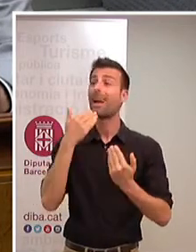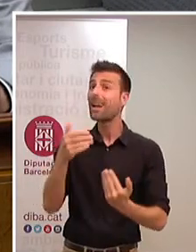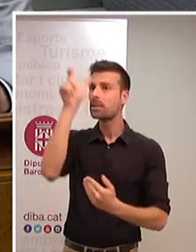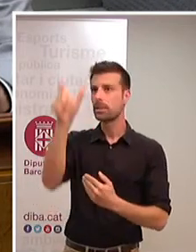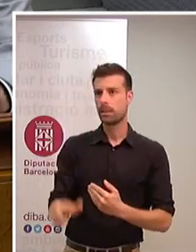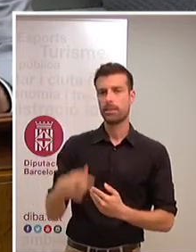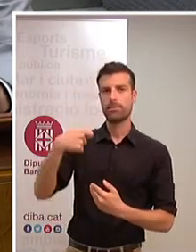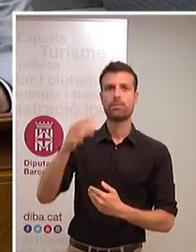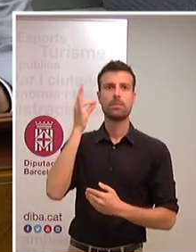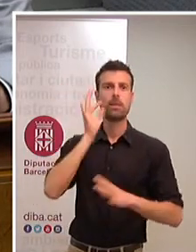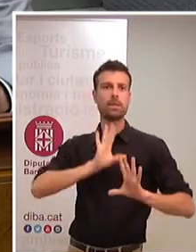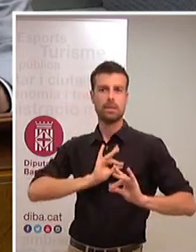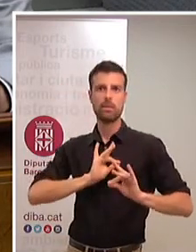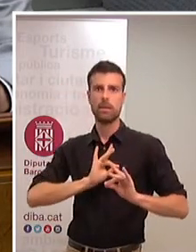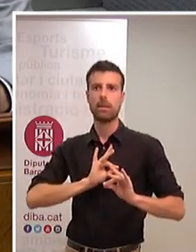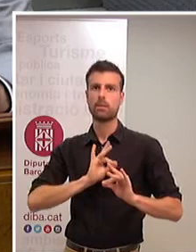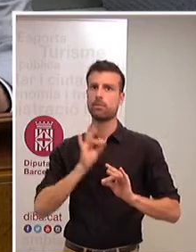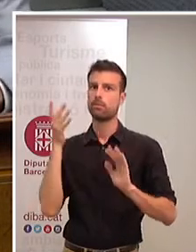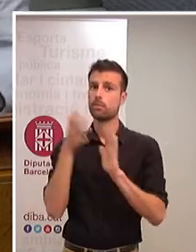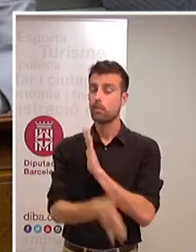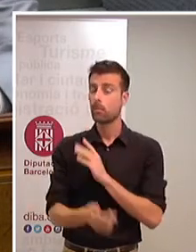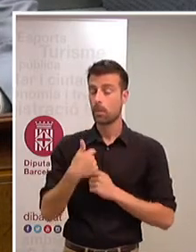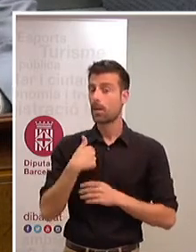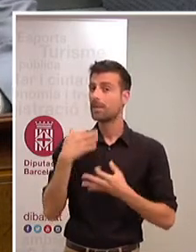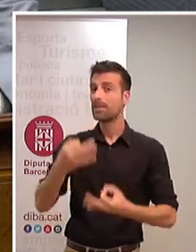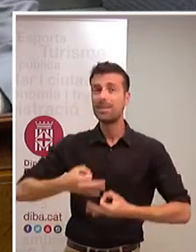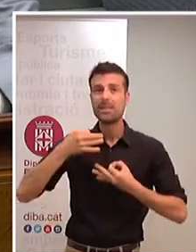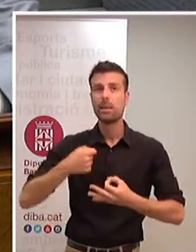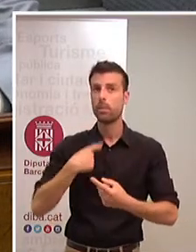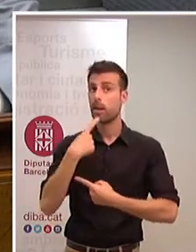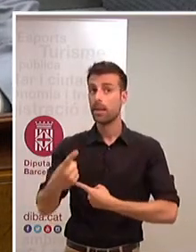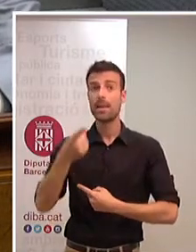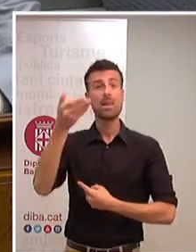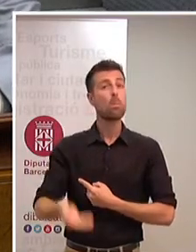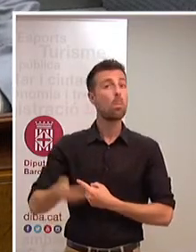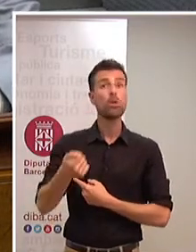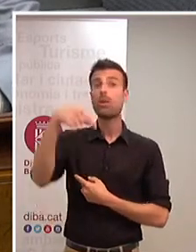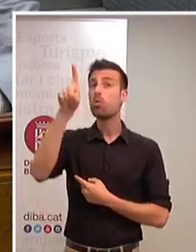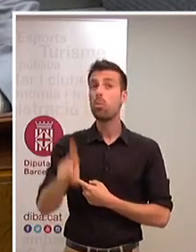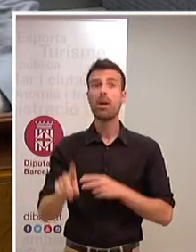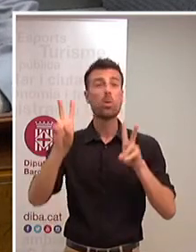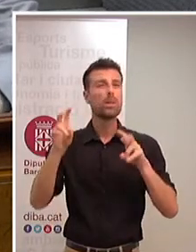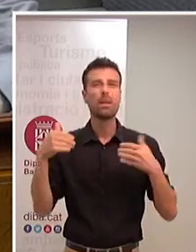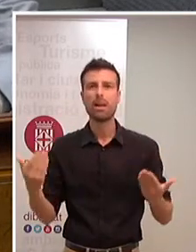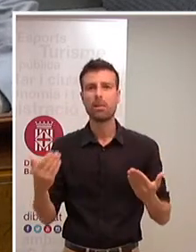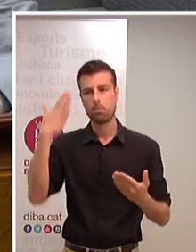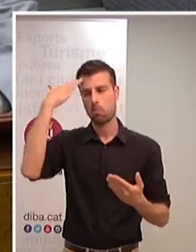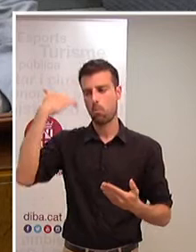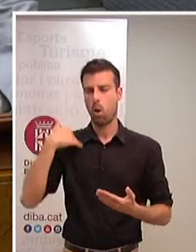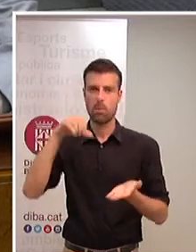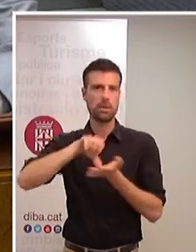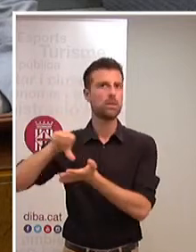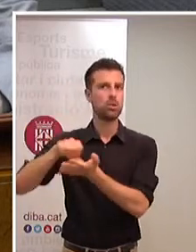la presidència hi radia sempre, de saber que el més important de la demarcació són els municipis perquè al darrere dels municipis